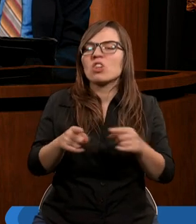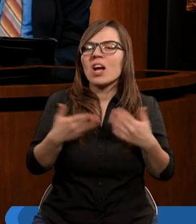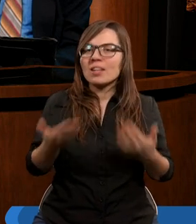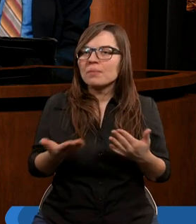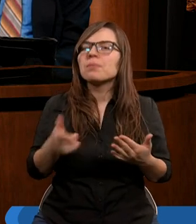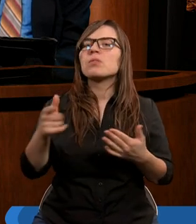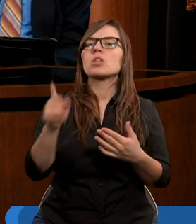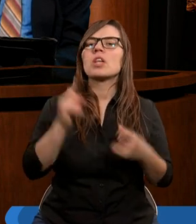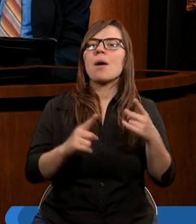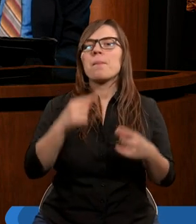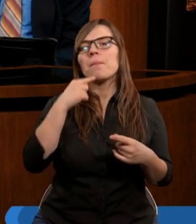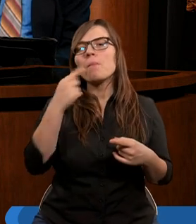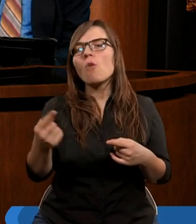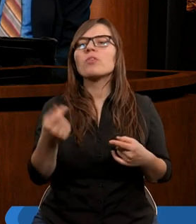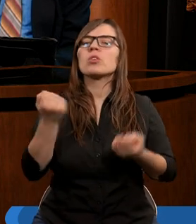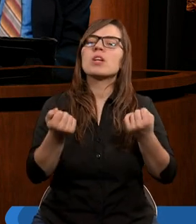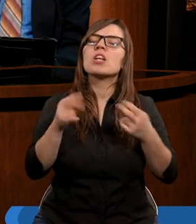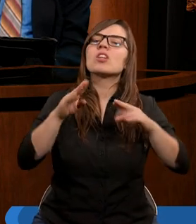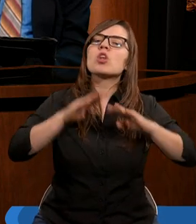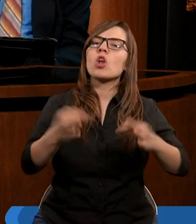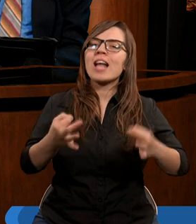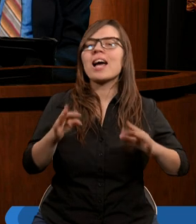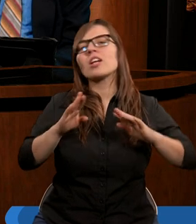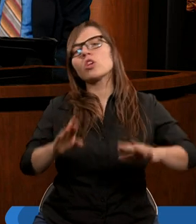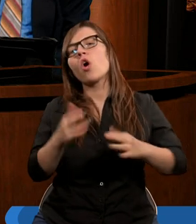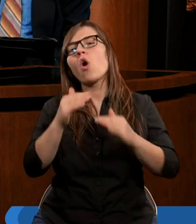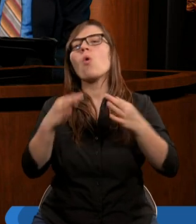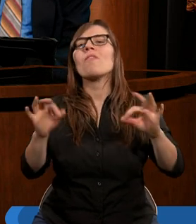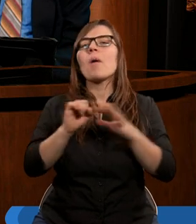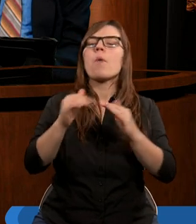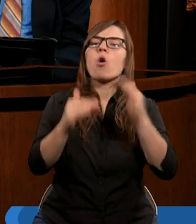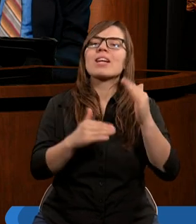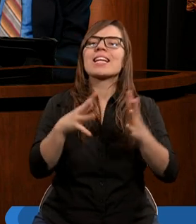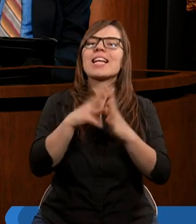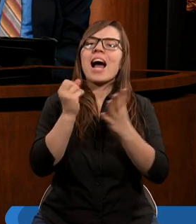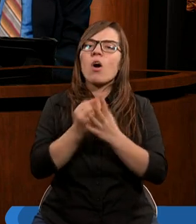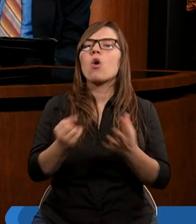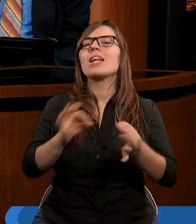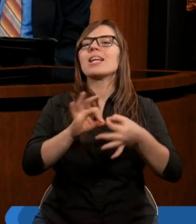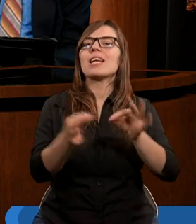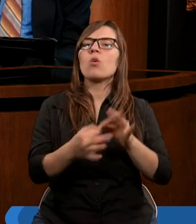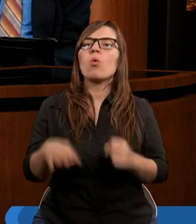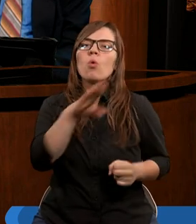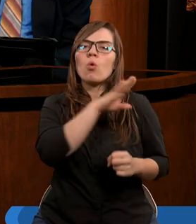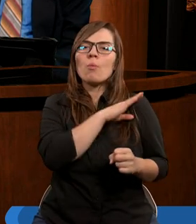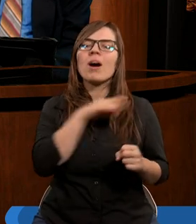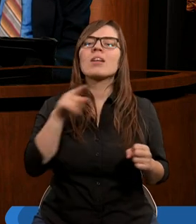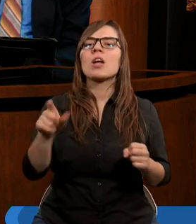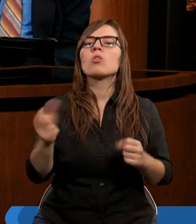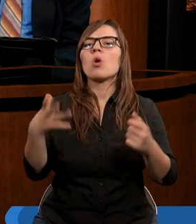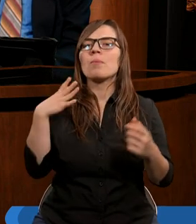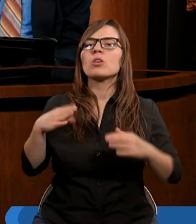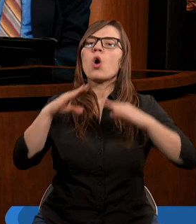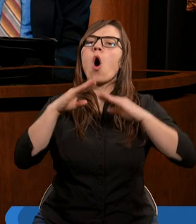szóstym później mówi, lecz teraz zostaliśmy uwolnieni od zakonu, gdy umarliśmy temu, przez co